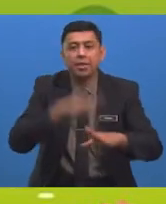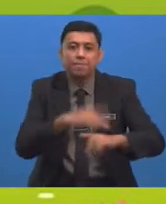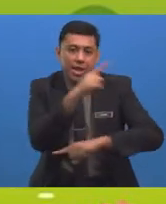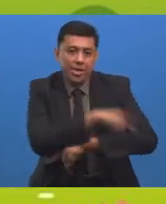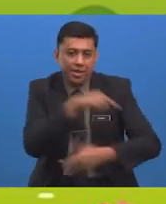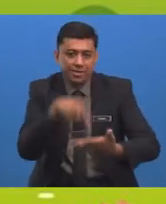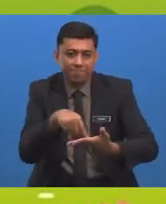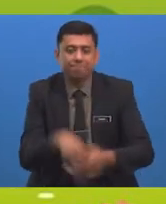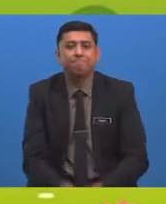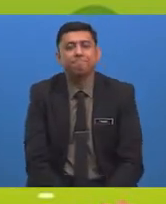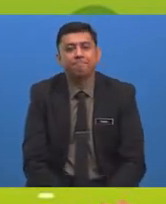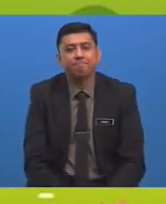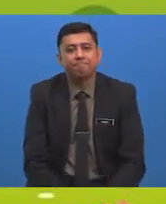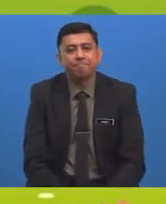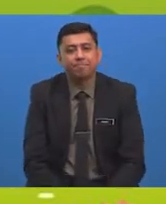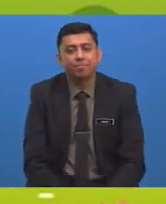Pada hari ini